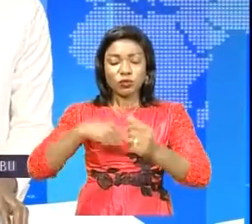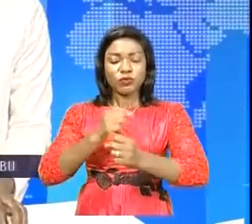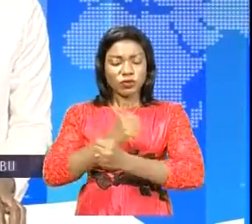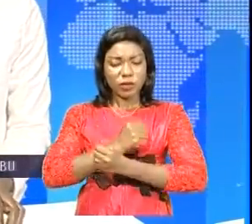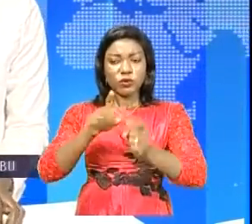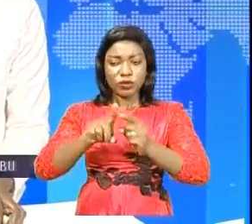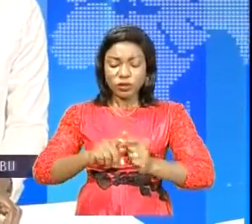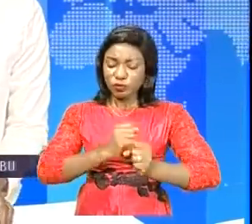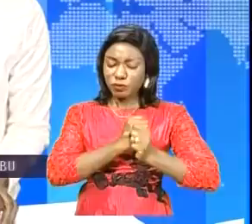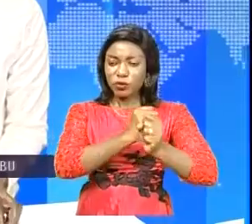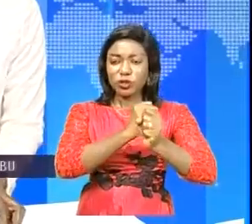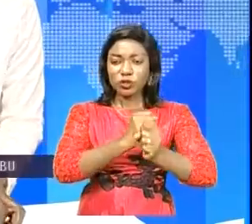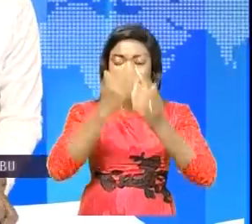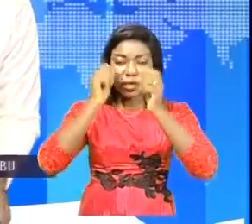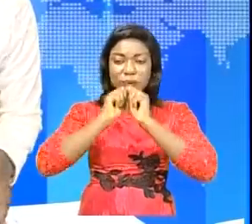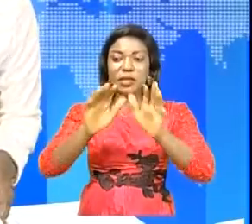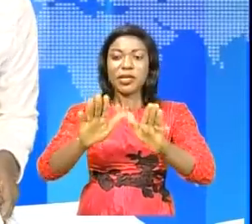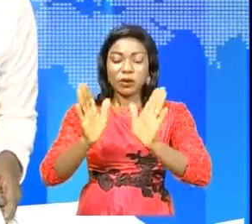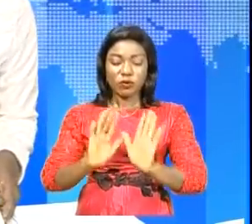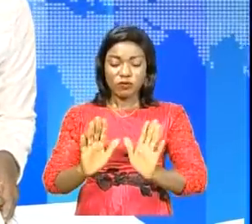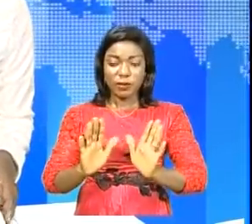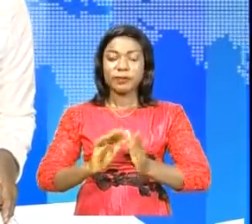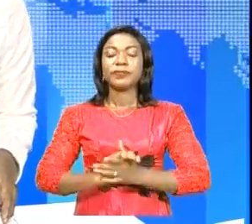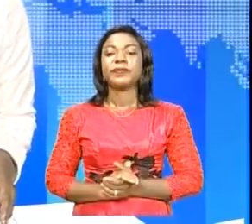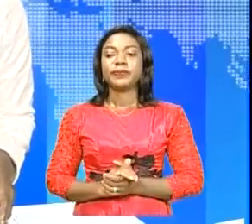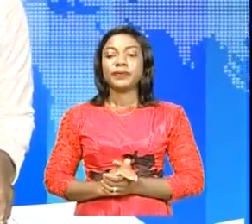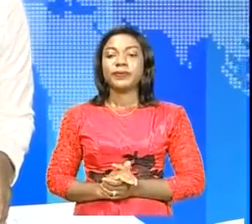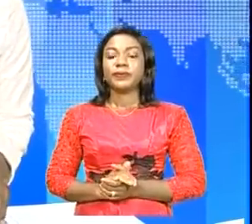sur la radio télévision nationale congolaise Au revoir Sous-titrage Sous-titrage